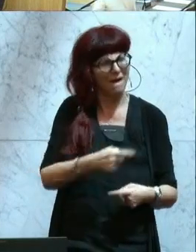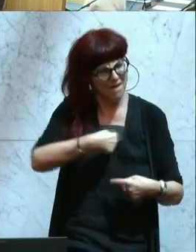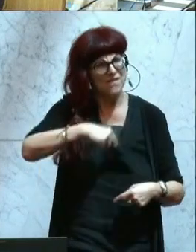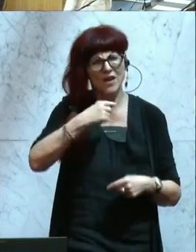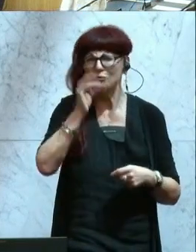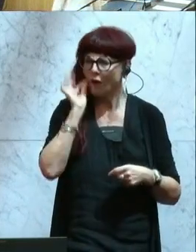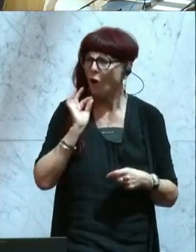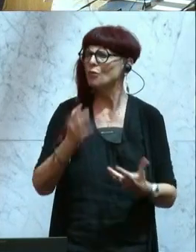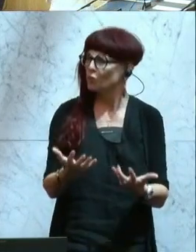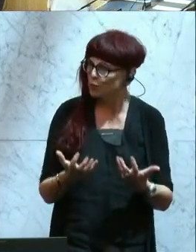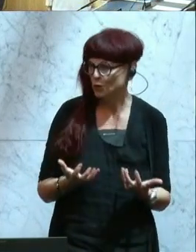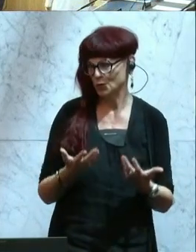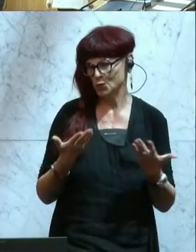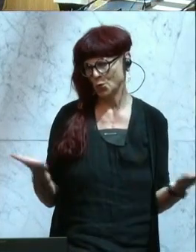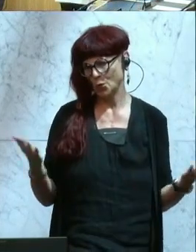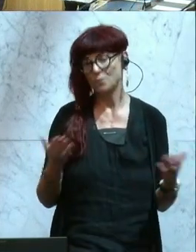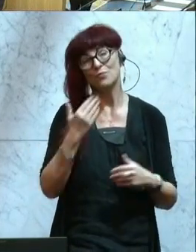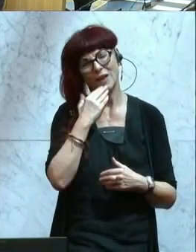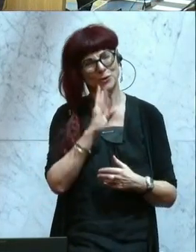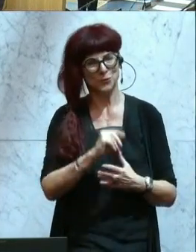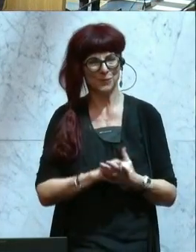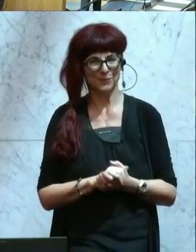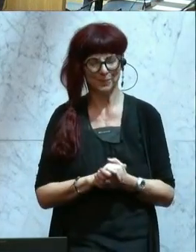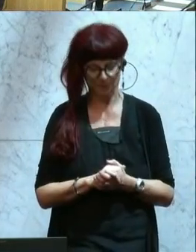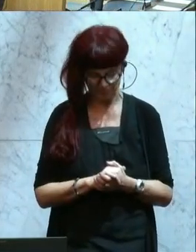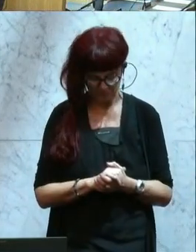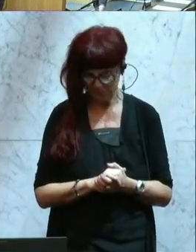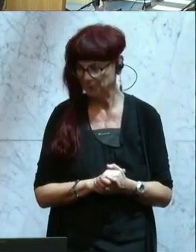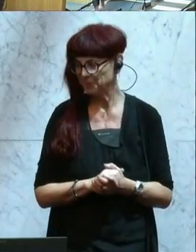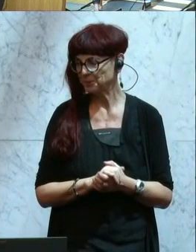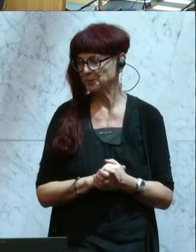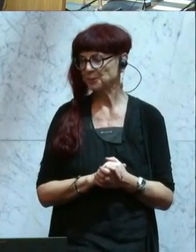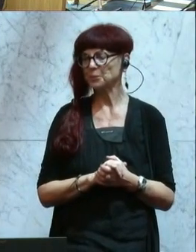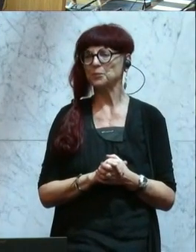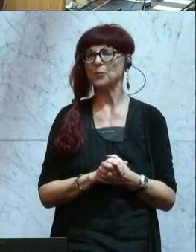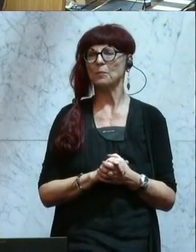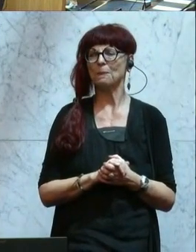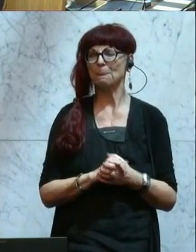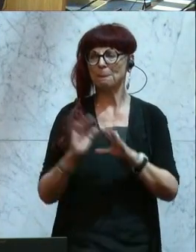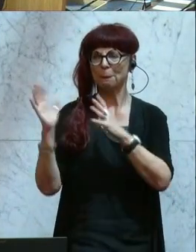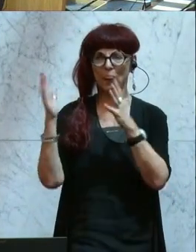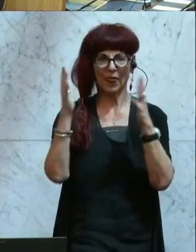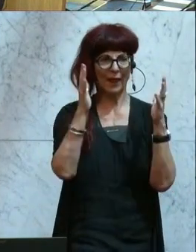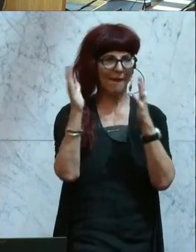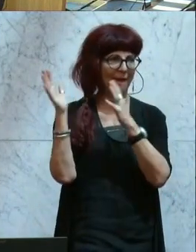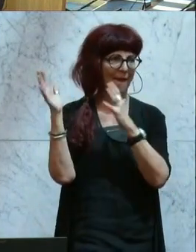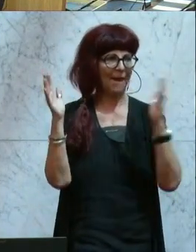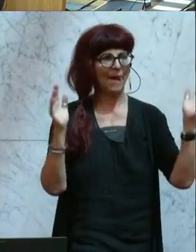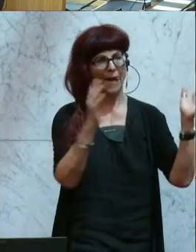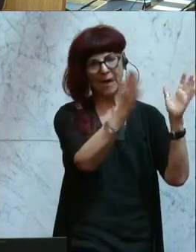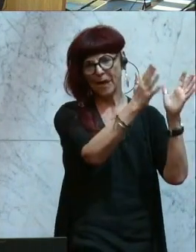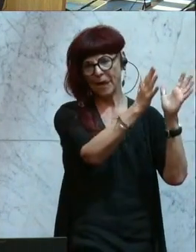Jetzt hat sich noch die Sozialsprecherin der FPÖ zu Wort gemeldet, Dagmar Pelakovic, ausgebildete